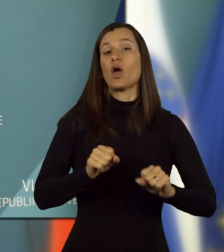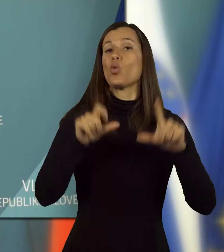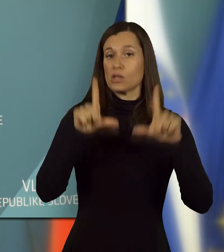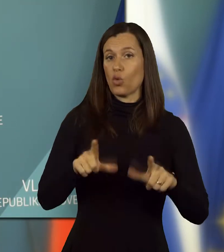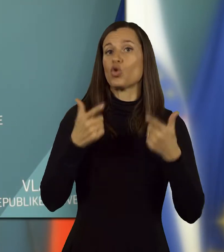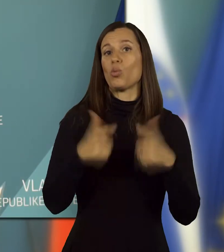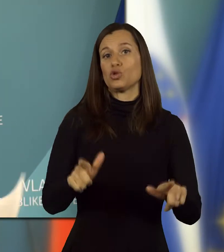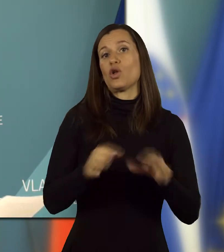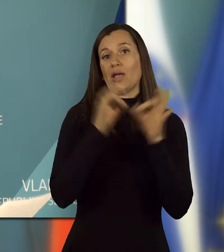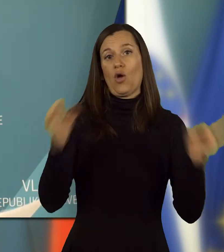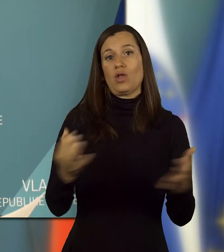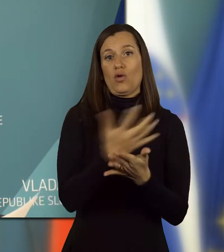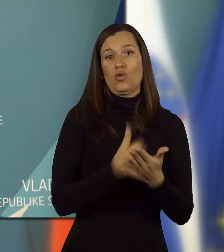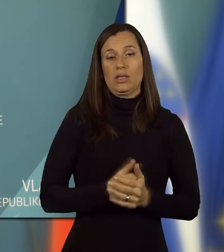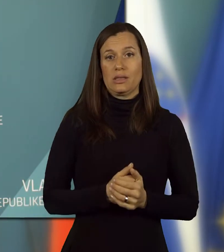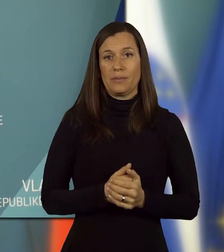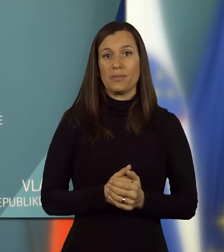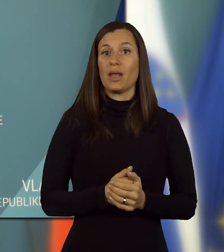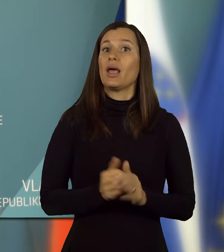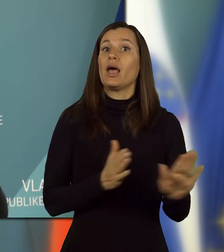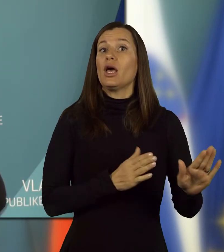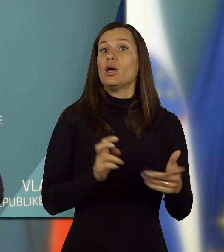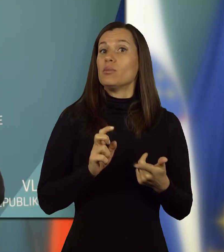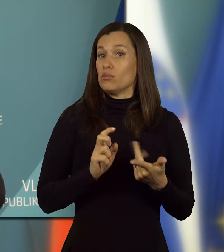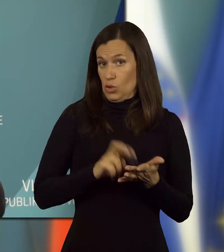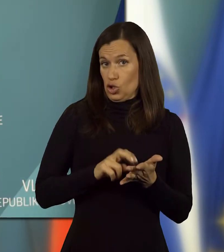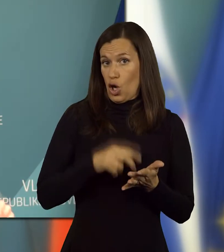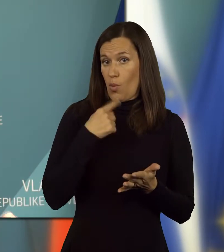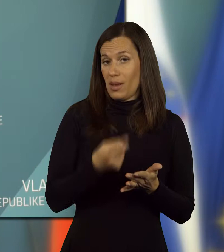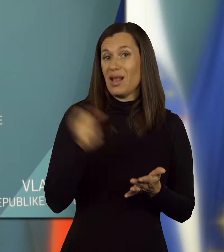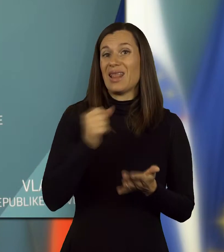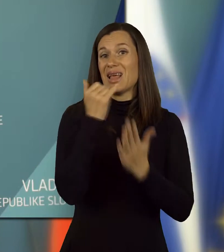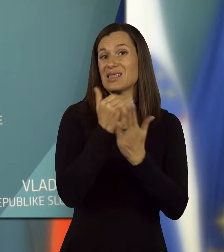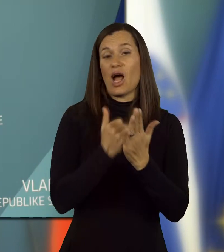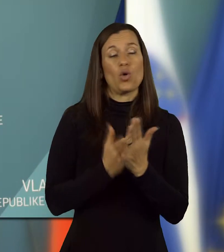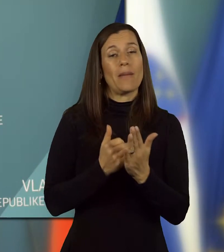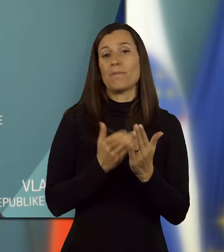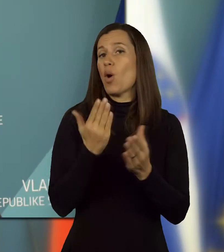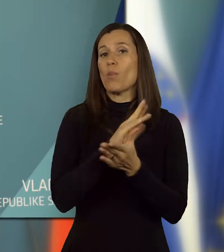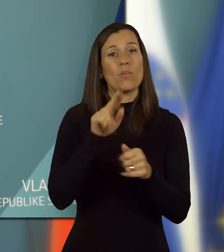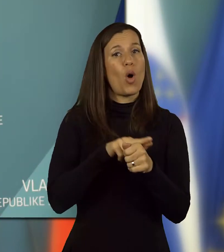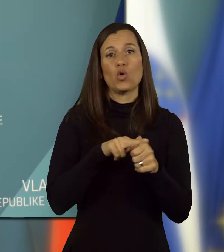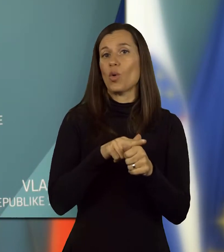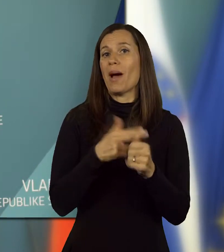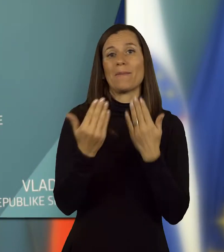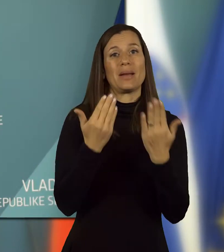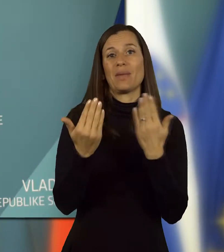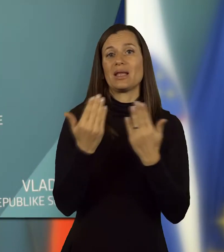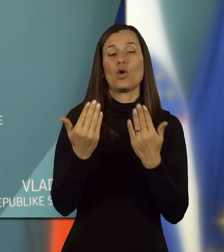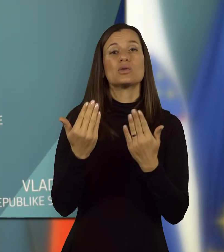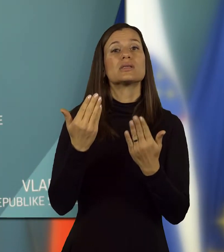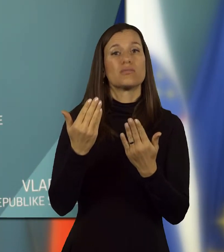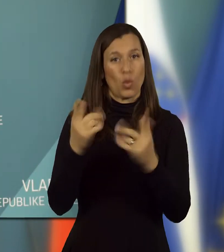dopustna javna korist. Dovolite, da omenim tudi to, da je zakon popolnoma primerljiv z obstoječim